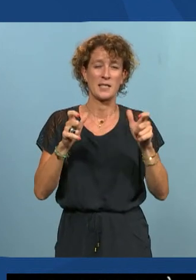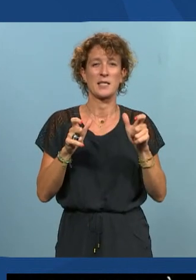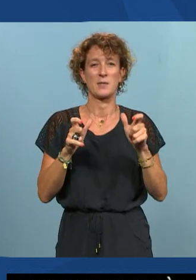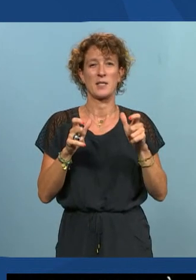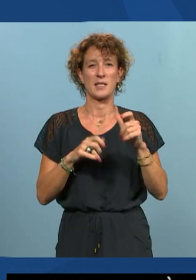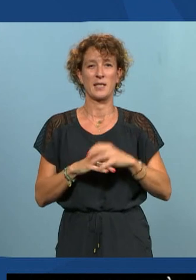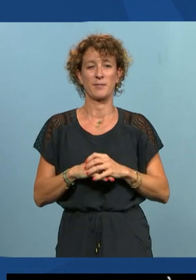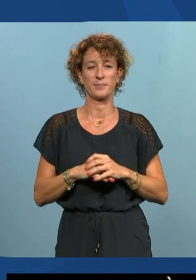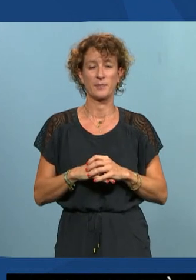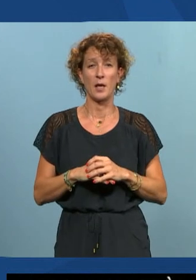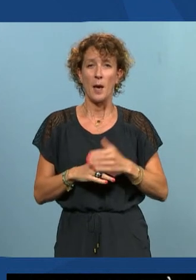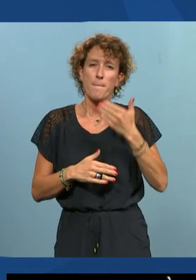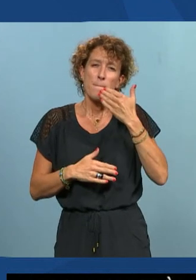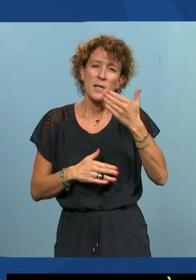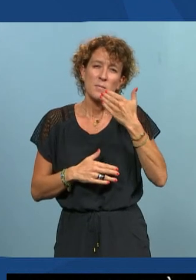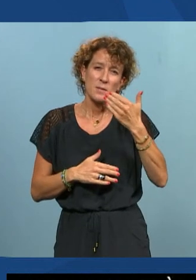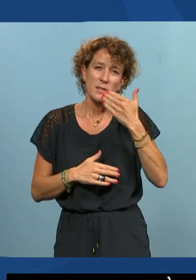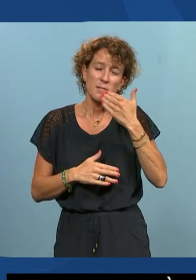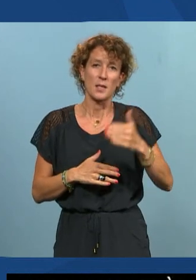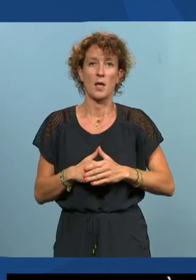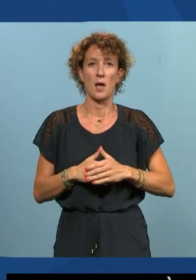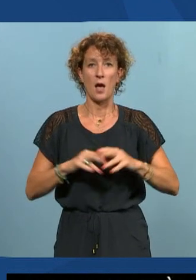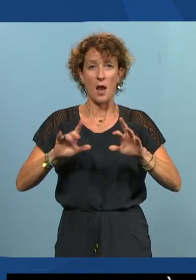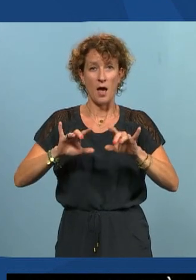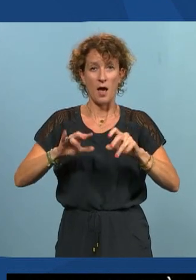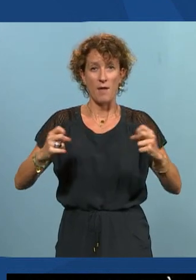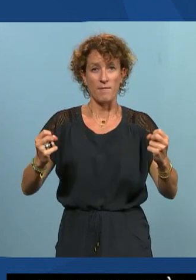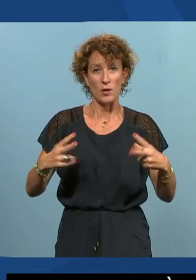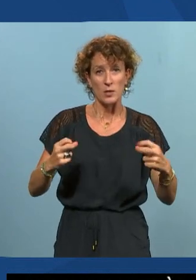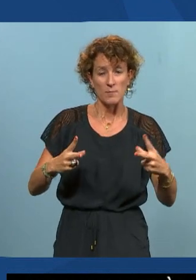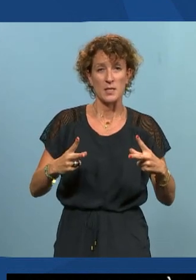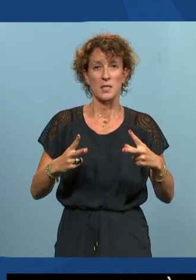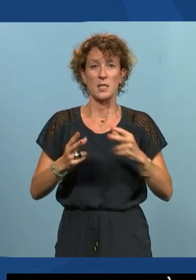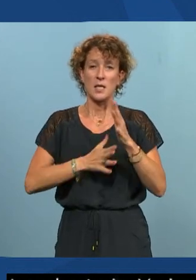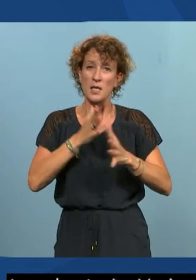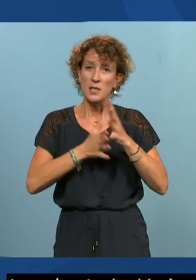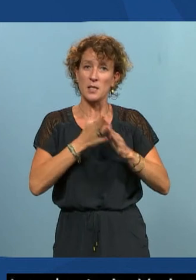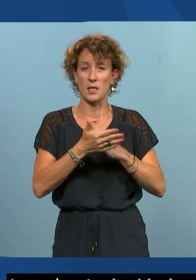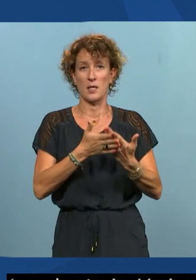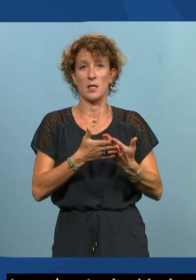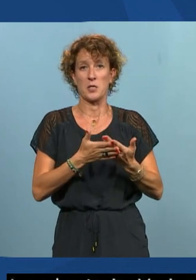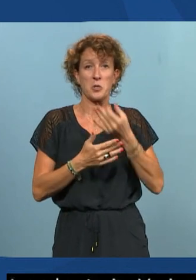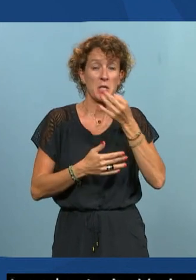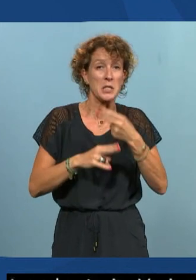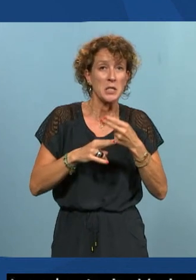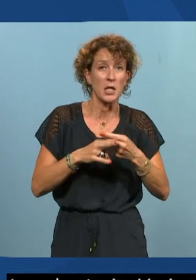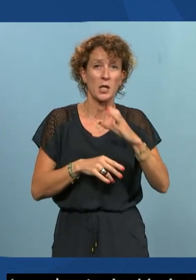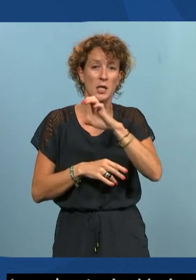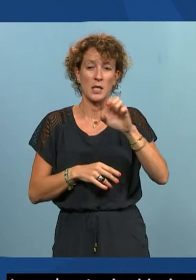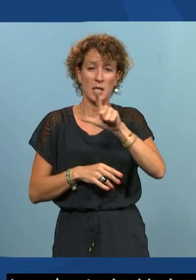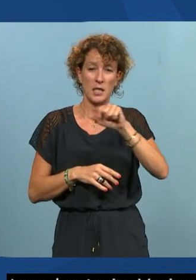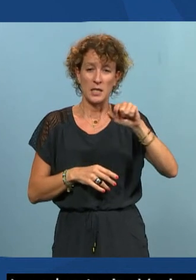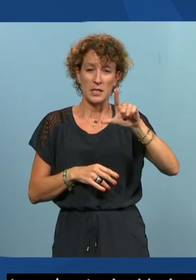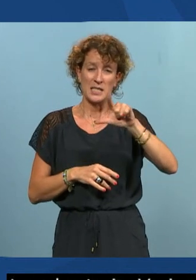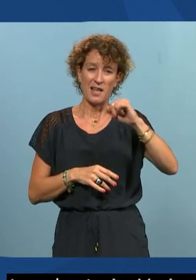grand grand merci à la Vélotypie LSF donc je cite des noms je ne pas si ça se fait Céline Laurent à